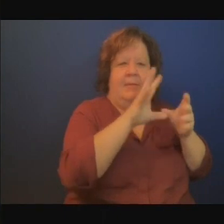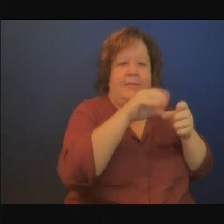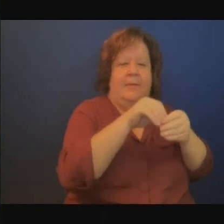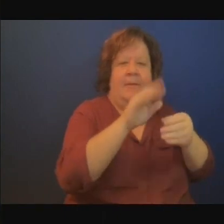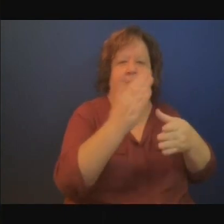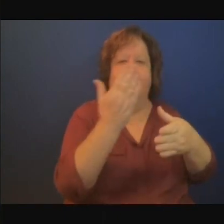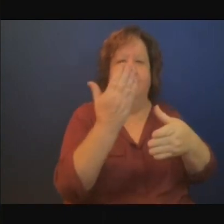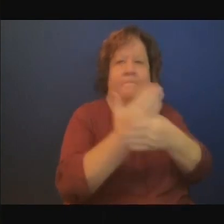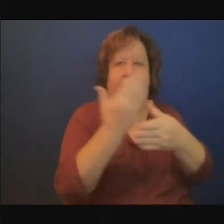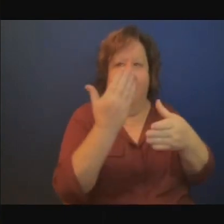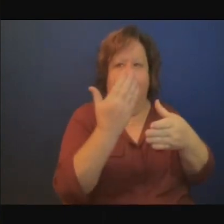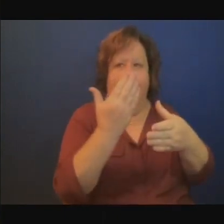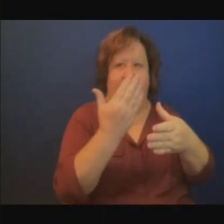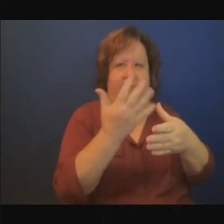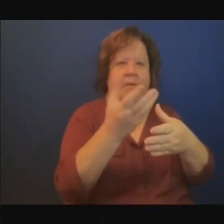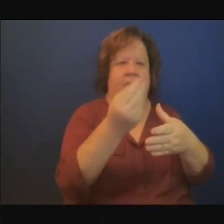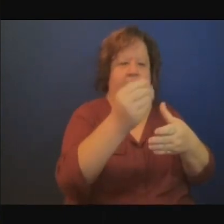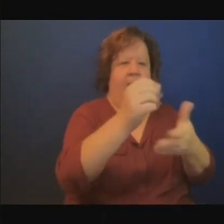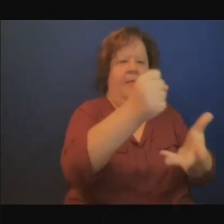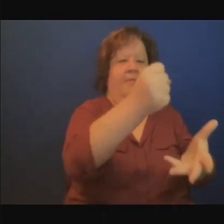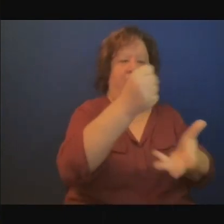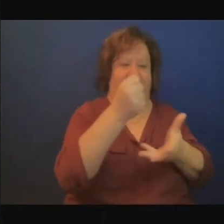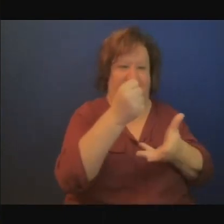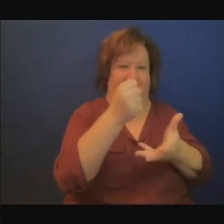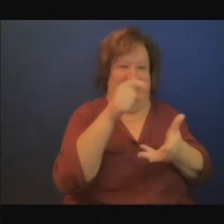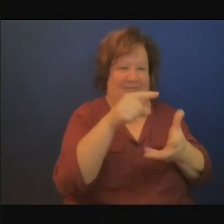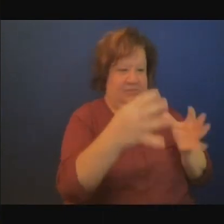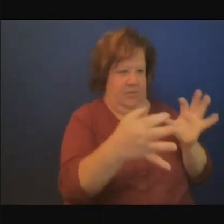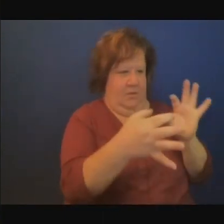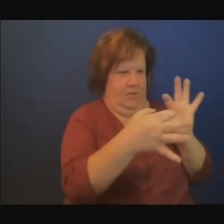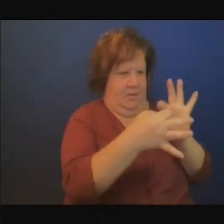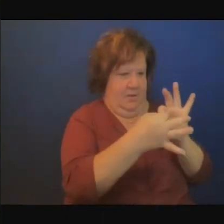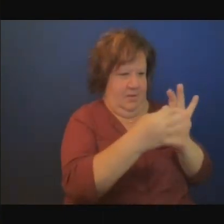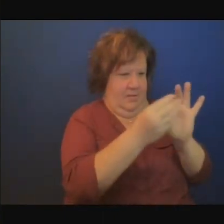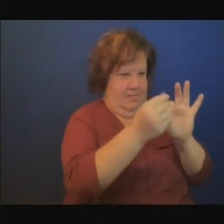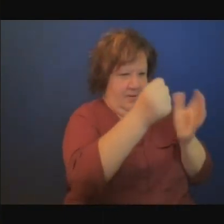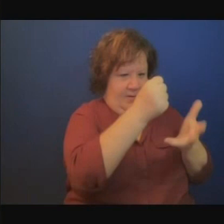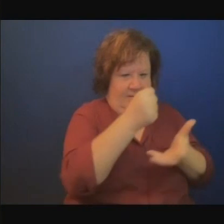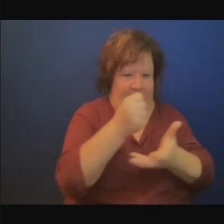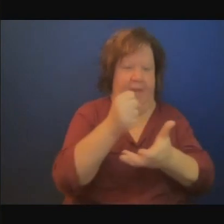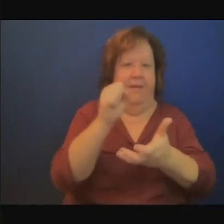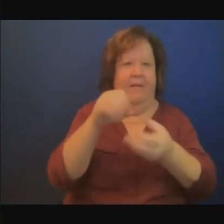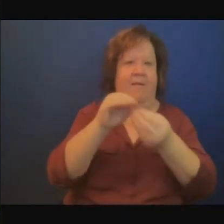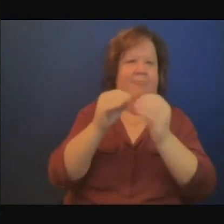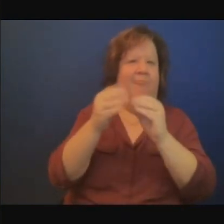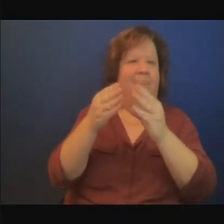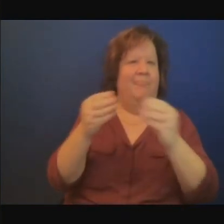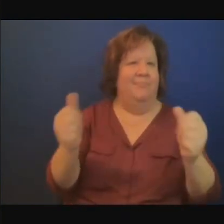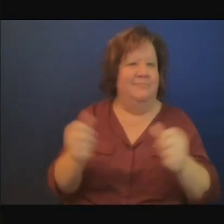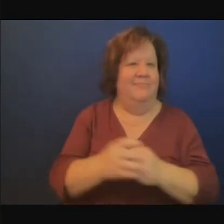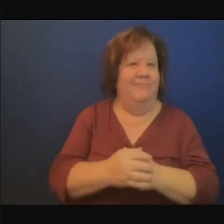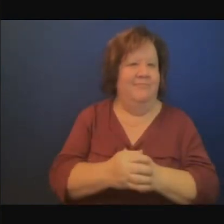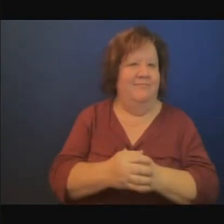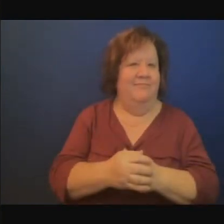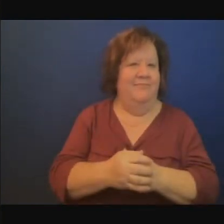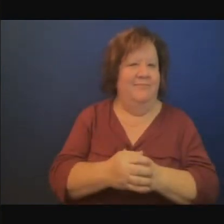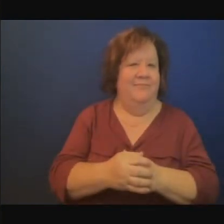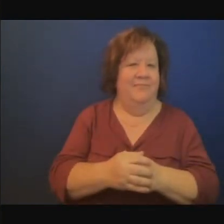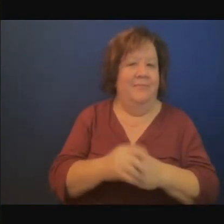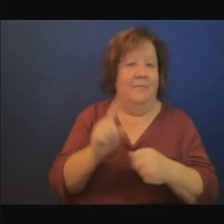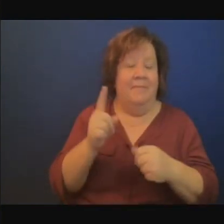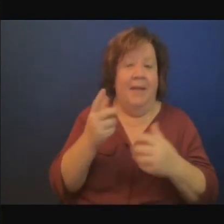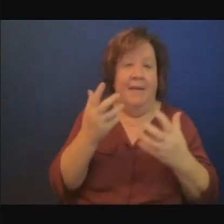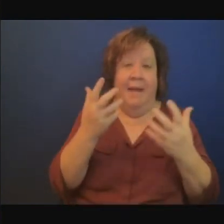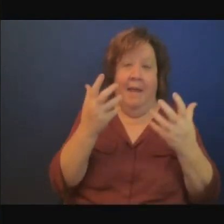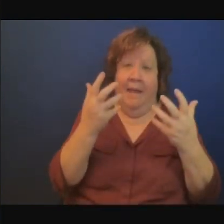des risques spécifiques aux sources d'énergie renouvelable car on ne sait pas si ces projets seront viables